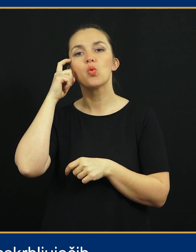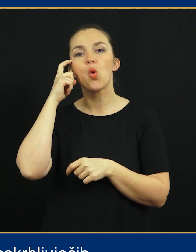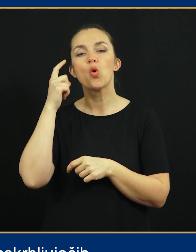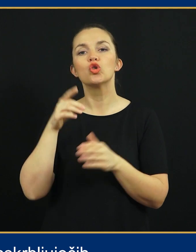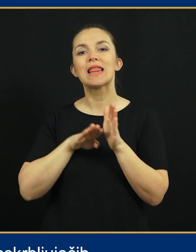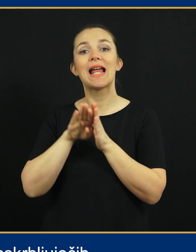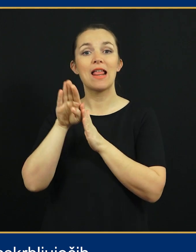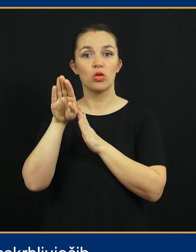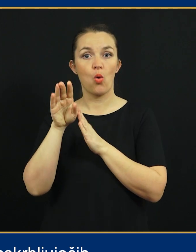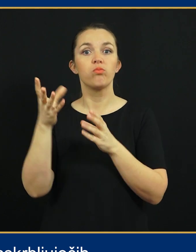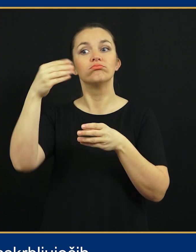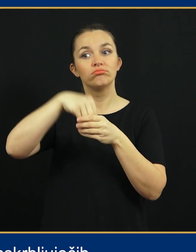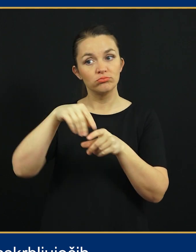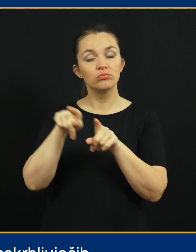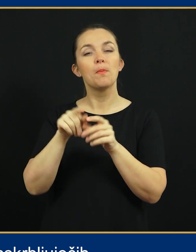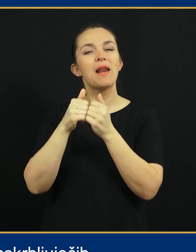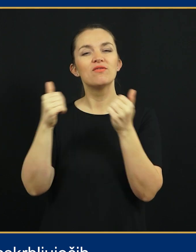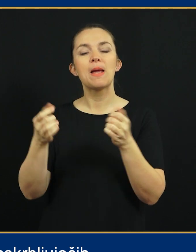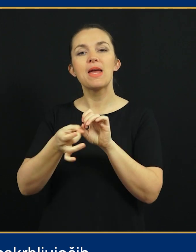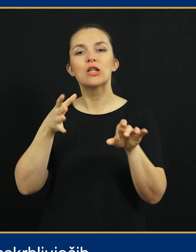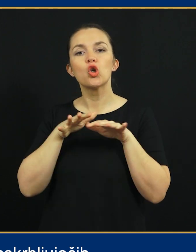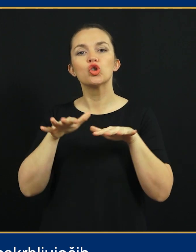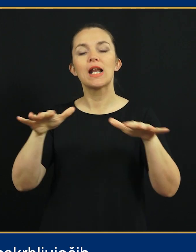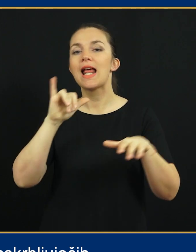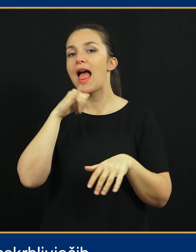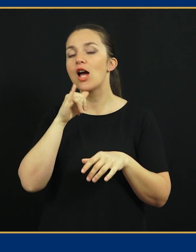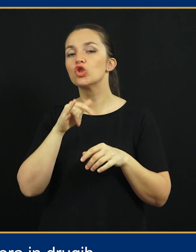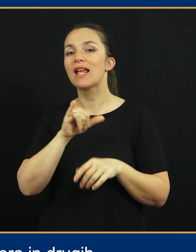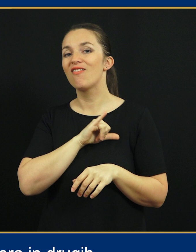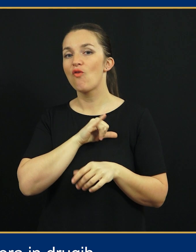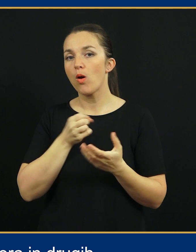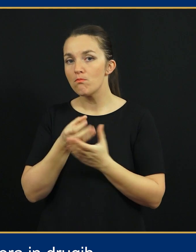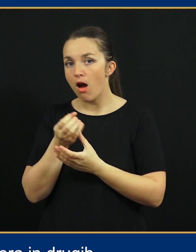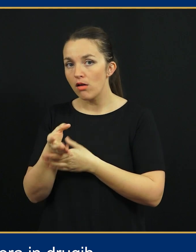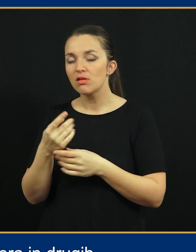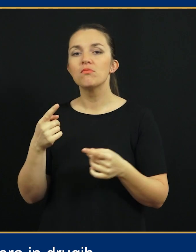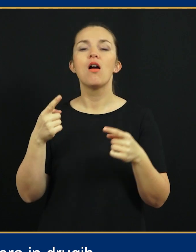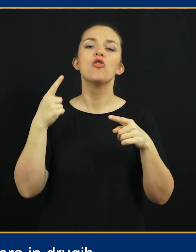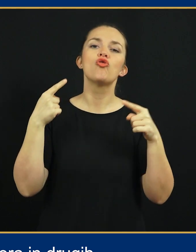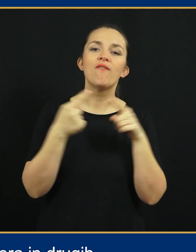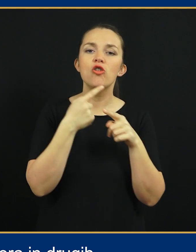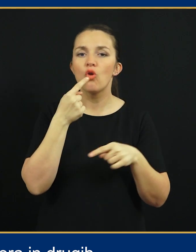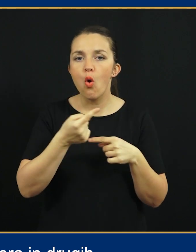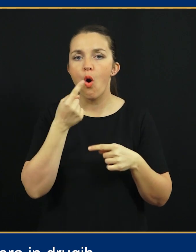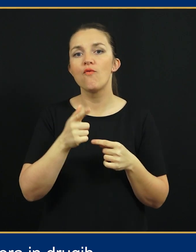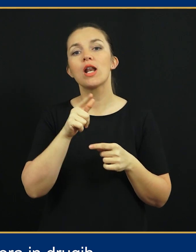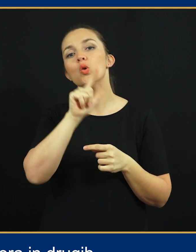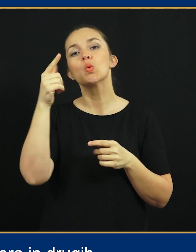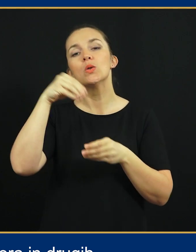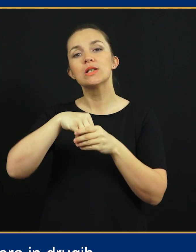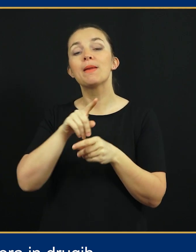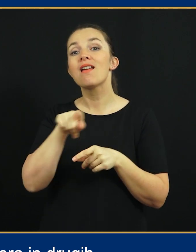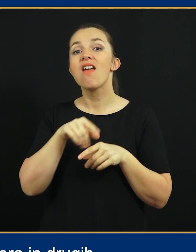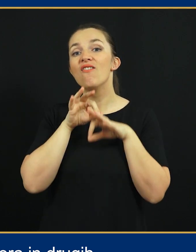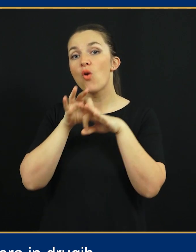zaskrbljujočih trendov, med katerimi je predvsem hitro širjenje lažnih informacij, sovražnega govora in drugih